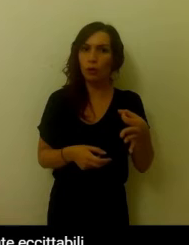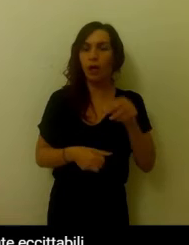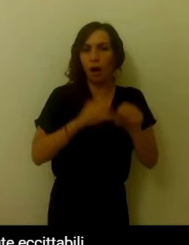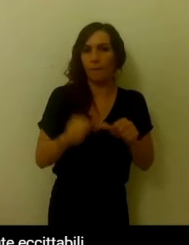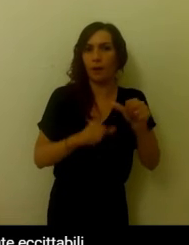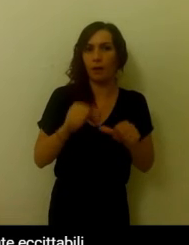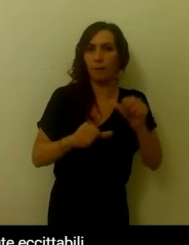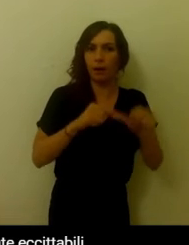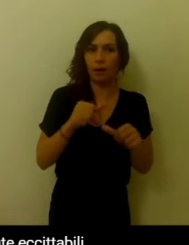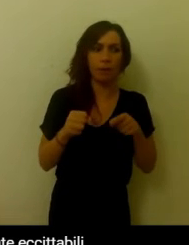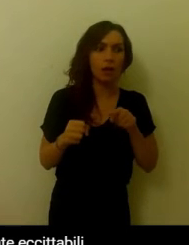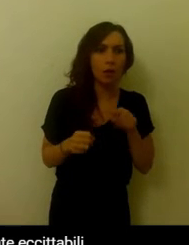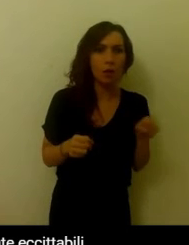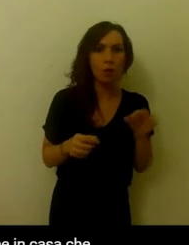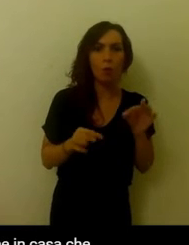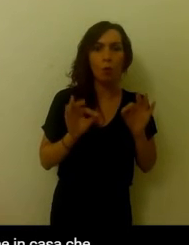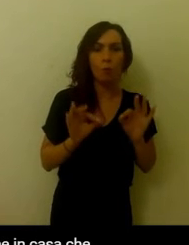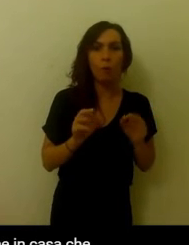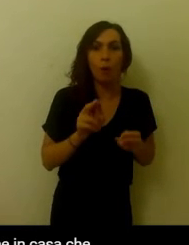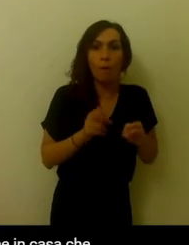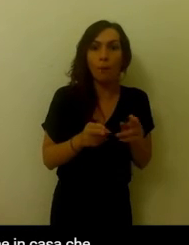diventano più facilmente eccitabili.